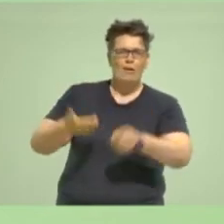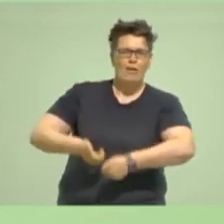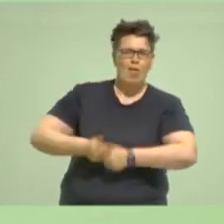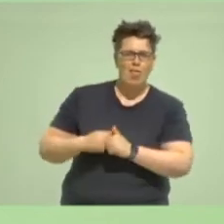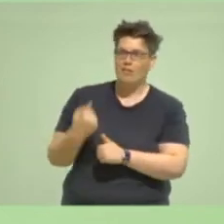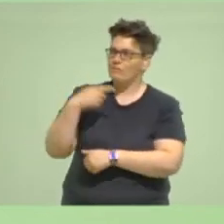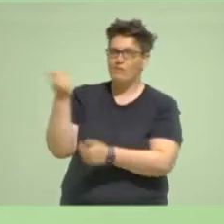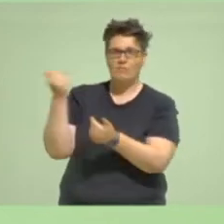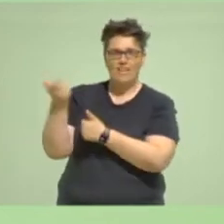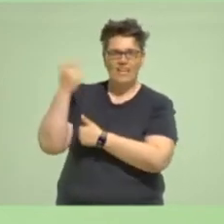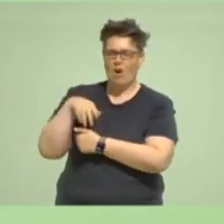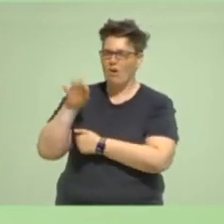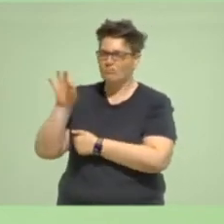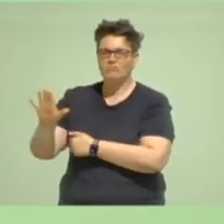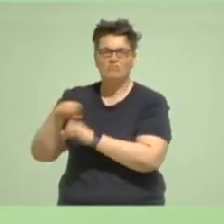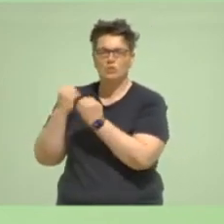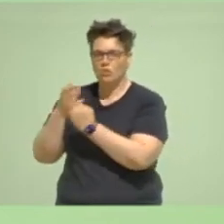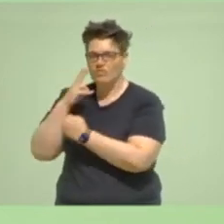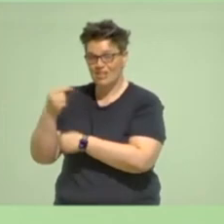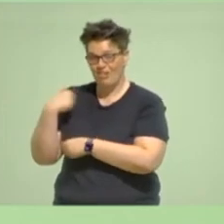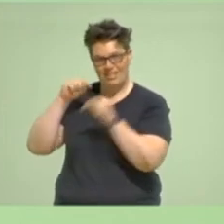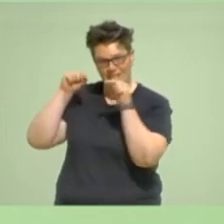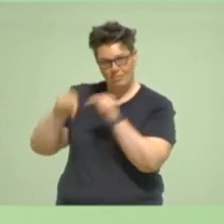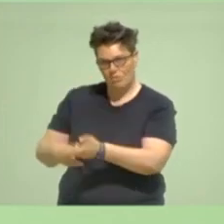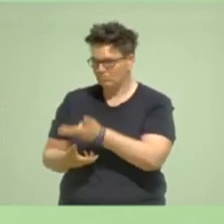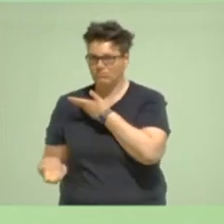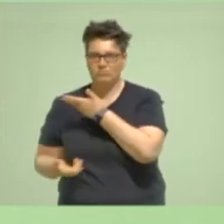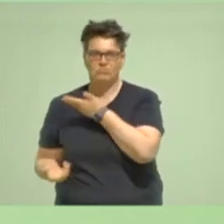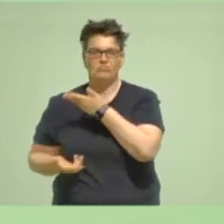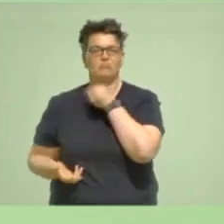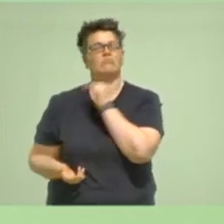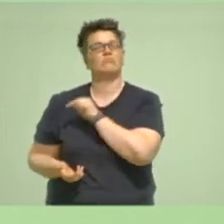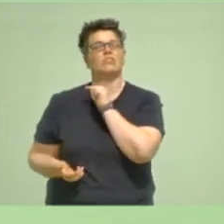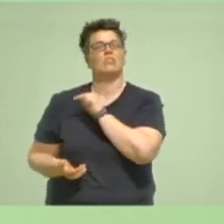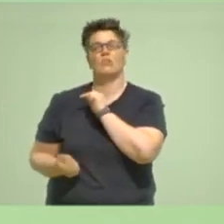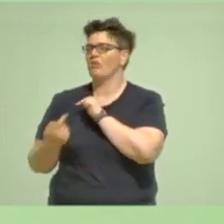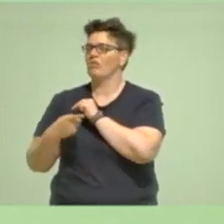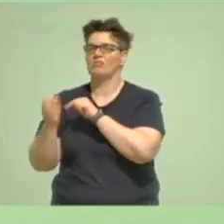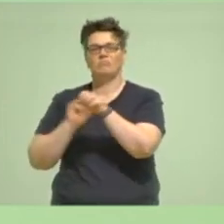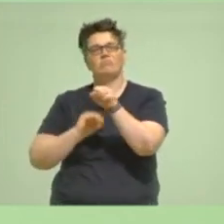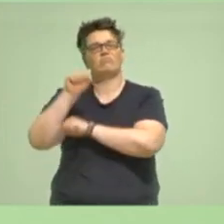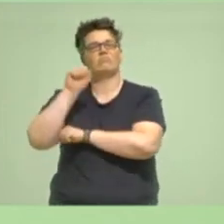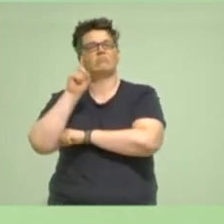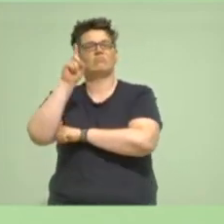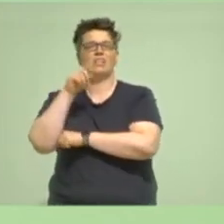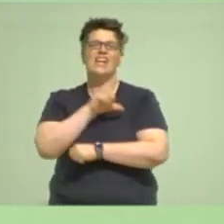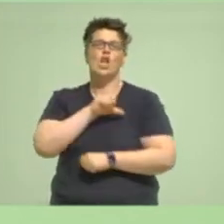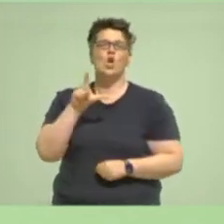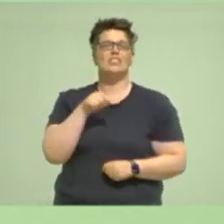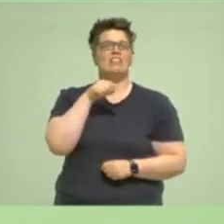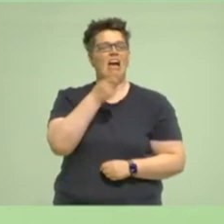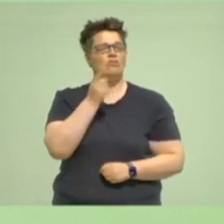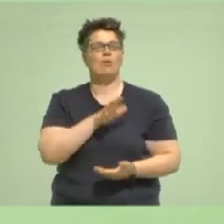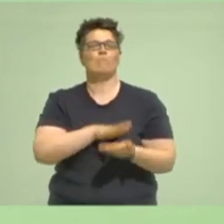Umstände gerade sind. Und ich habe mit denen gesprochen, die da unten stehen und für den Erhalt von Lützerath streiten.